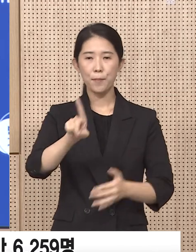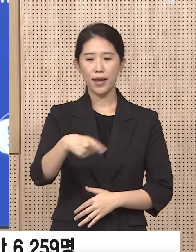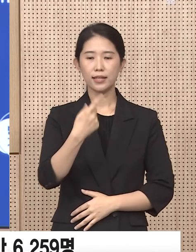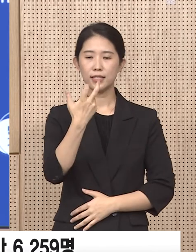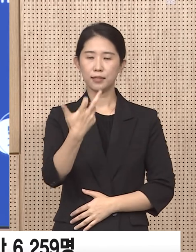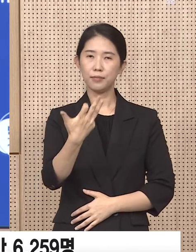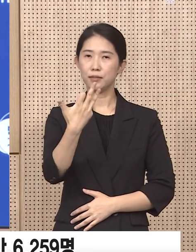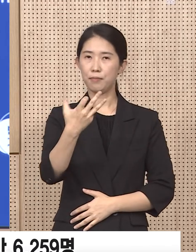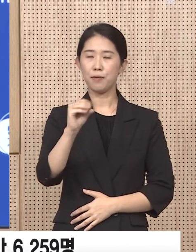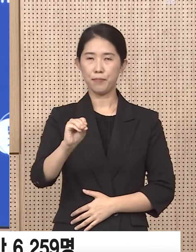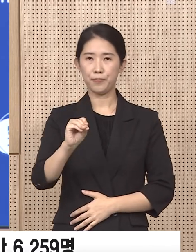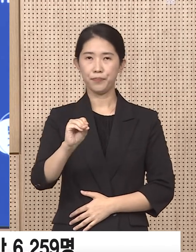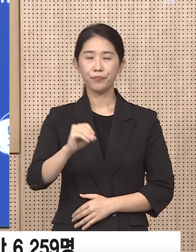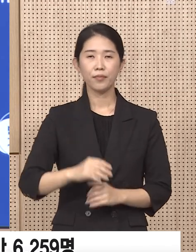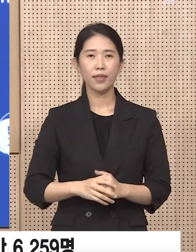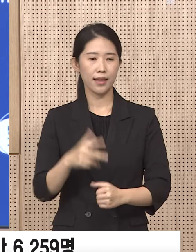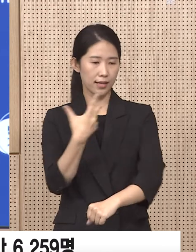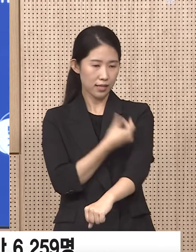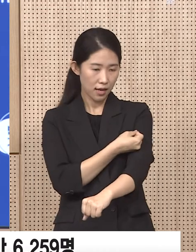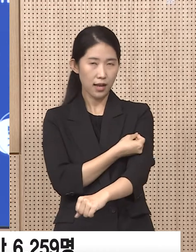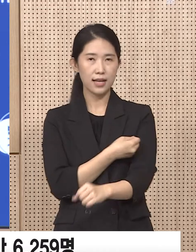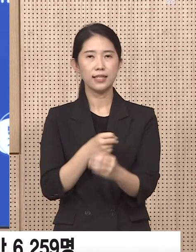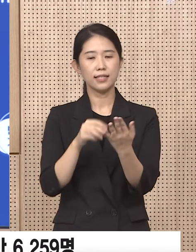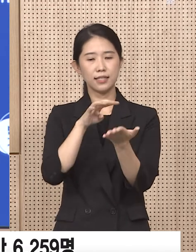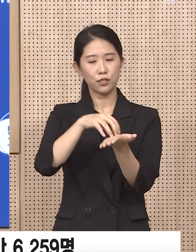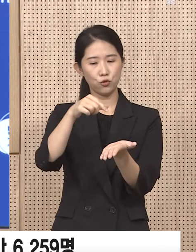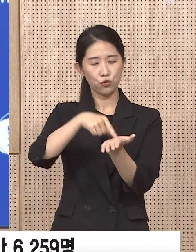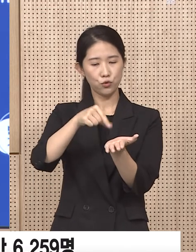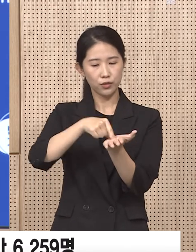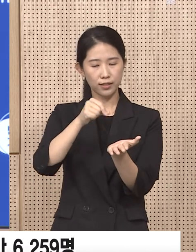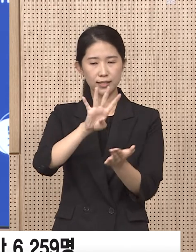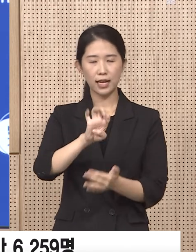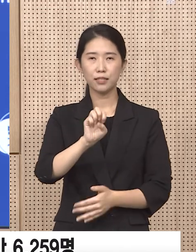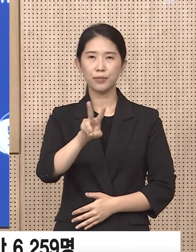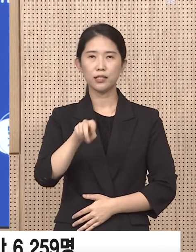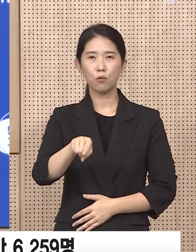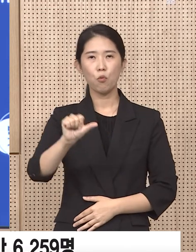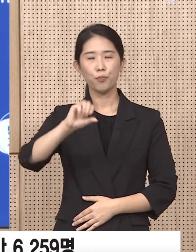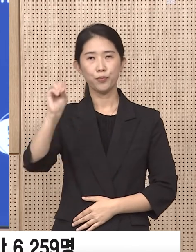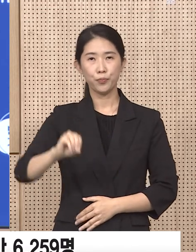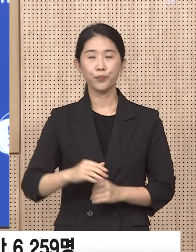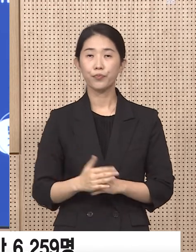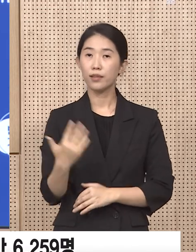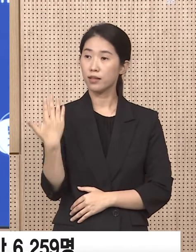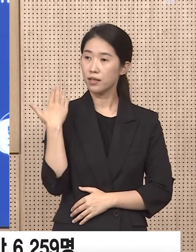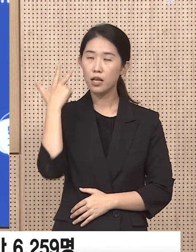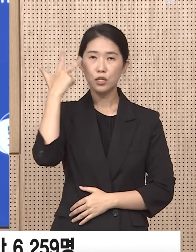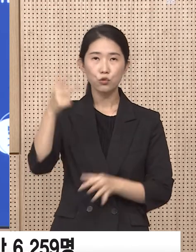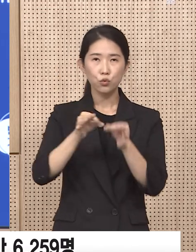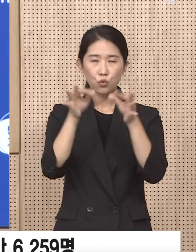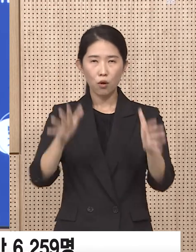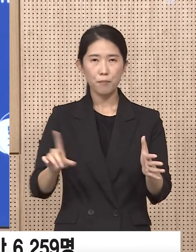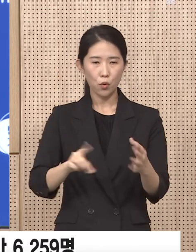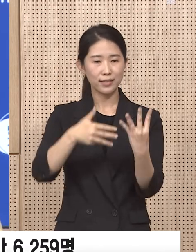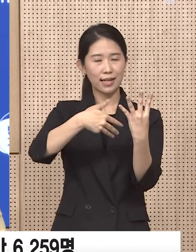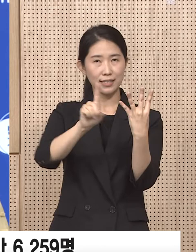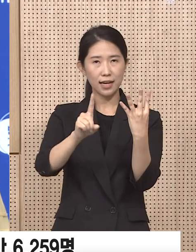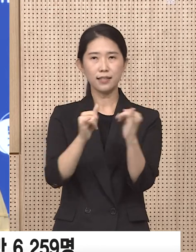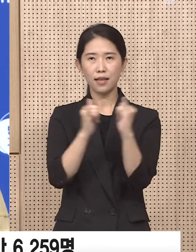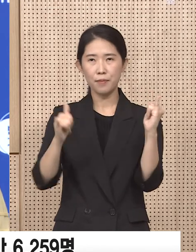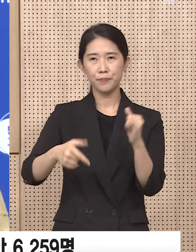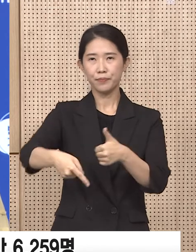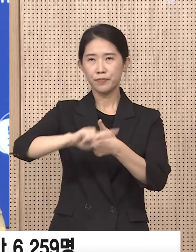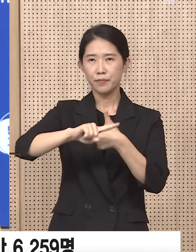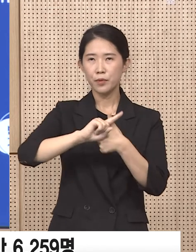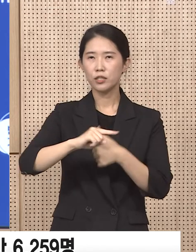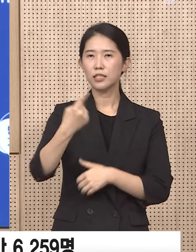,109명으로 접종률은 42.5%입니다. 지난 한 주 동안에 16만 6,300명이 4차 접종에 참여하였습니다.